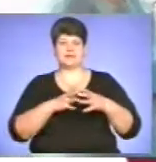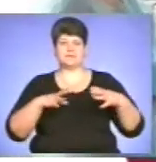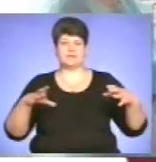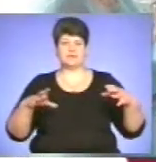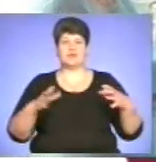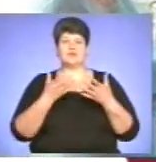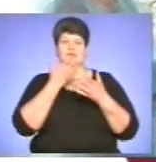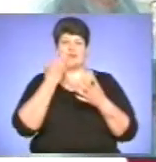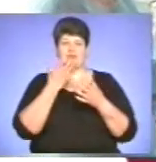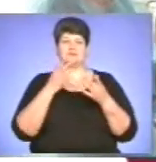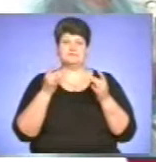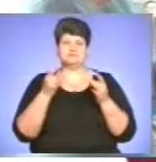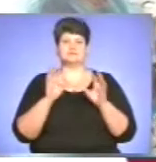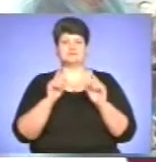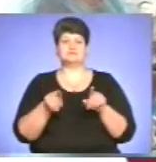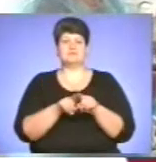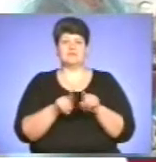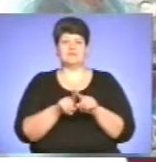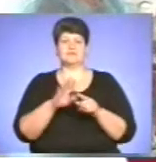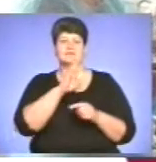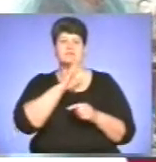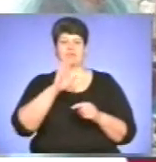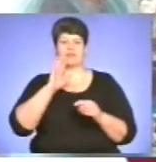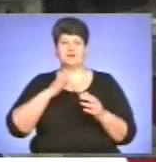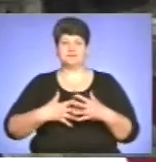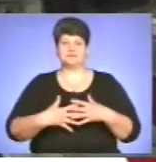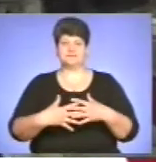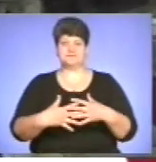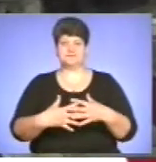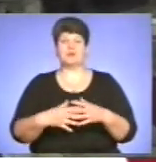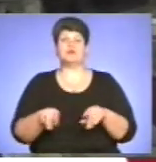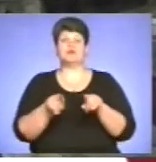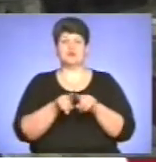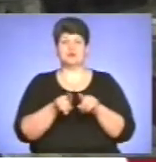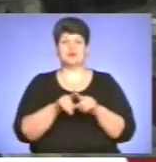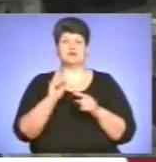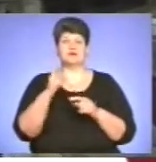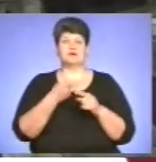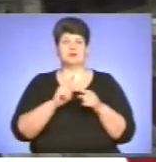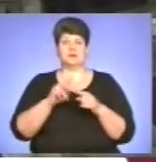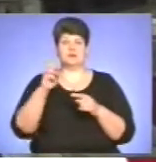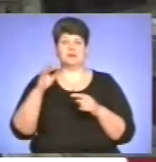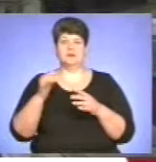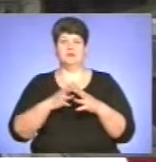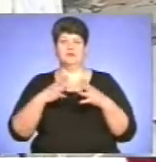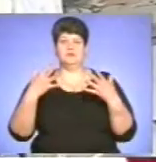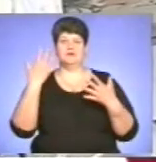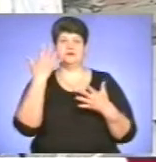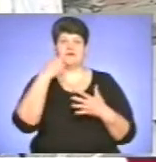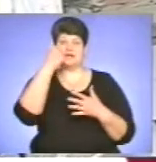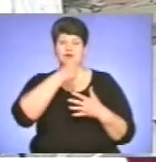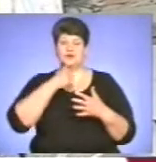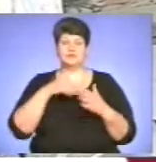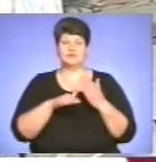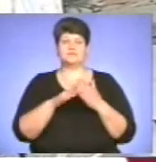тепло і вологість. Умови максимально наближені до материнської утроби. До речі, саме ці кювези вже більше п'яти років допомагають рятувати